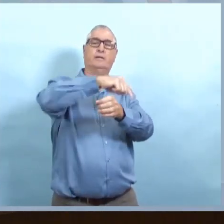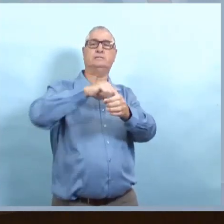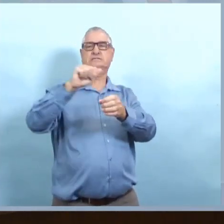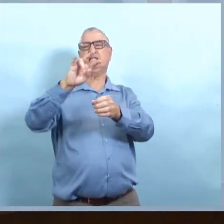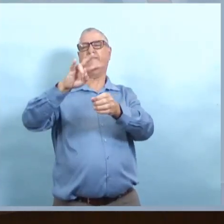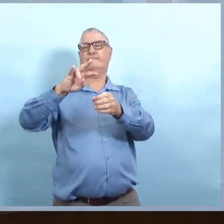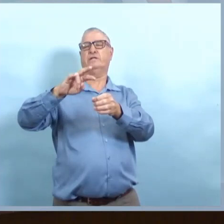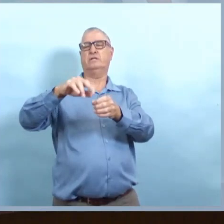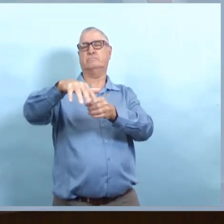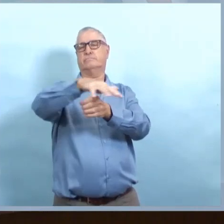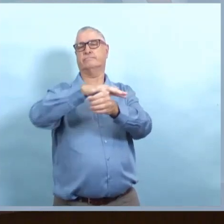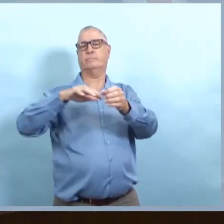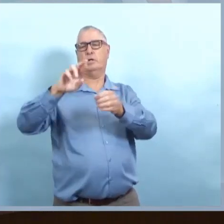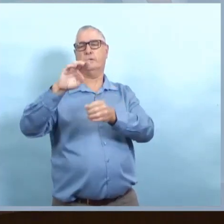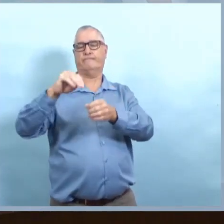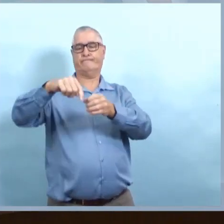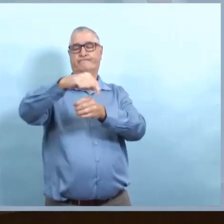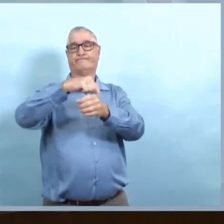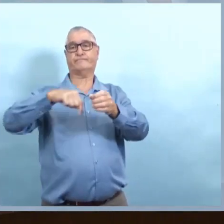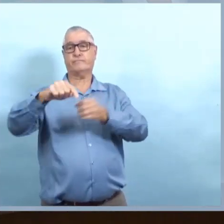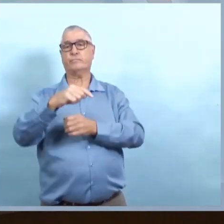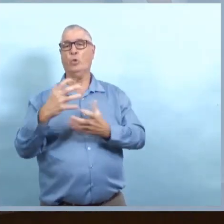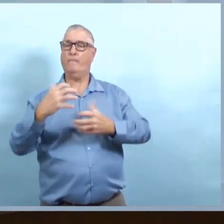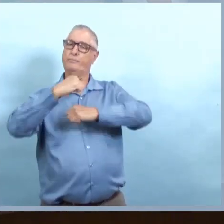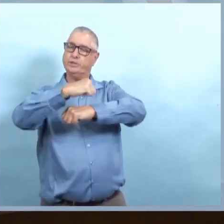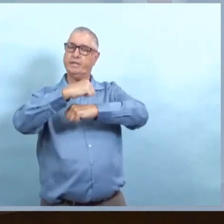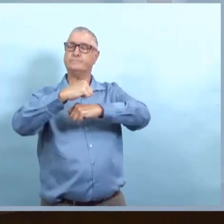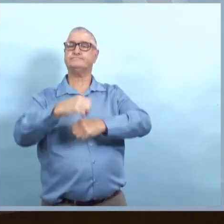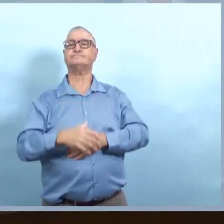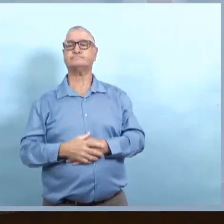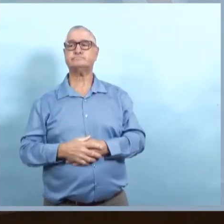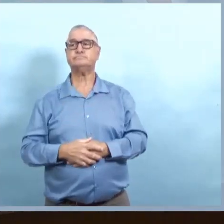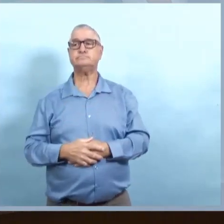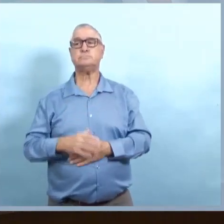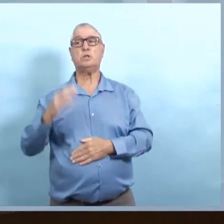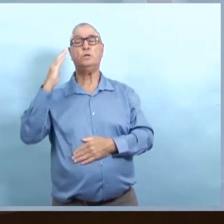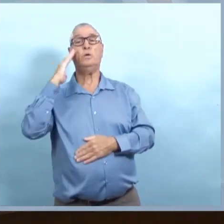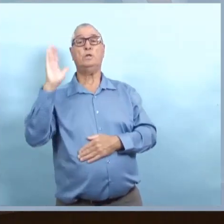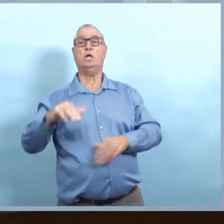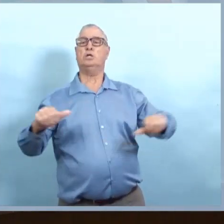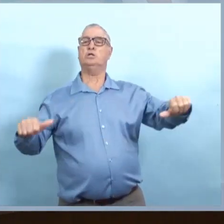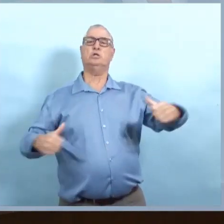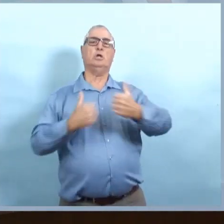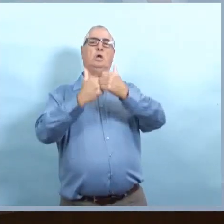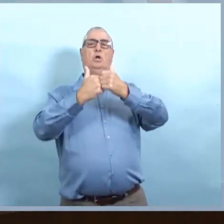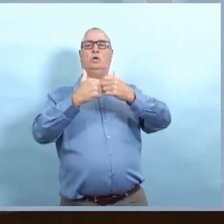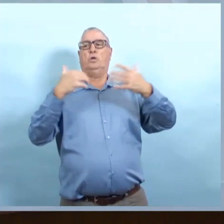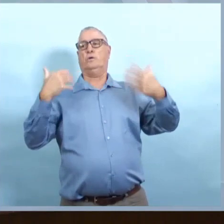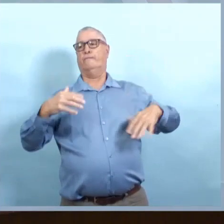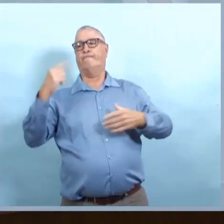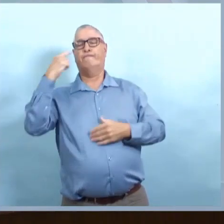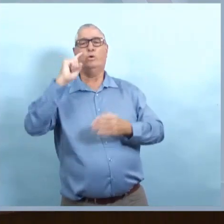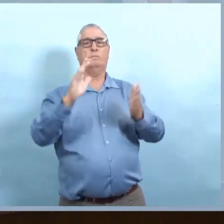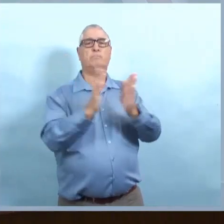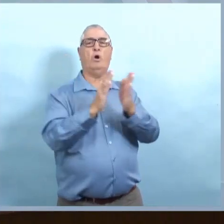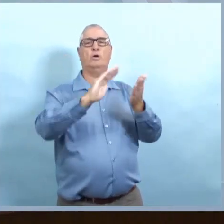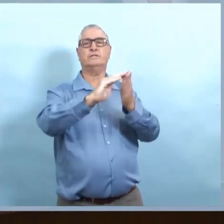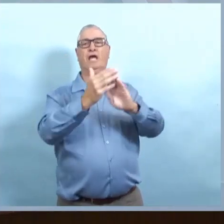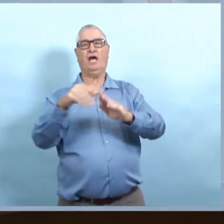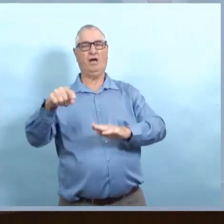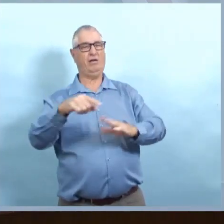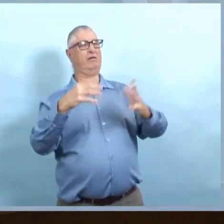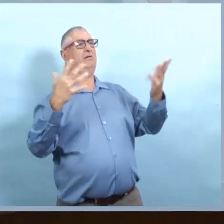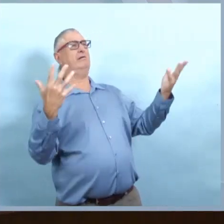ordres depuis le début, c'est difficile. Nous savons que la taille des groupes c'est difficile pour certains secteurs, certaines personnes et ces